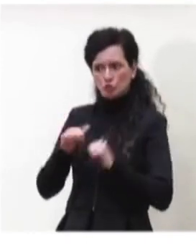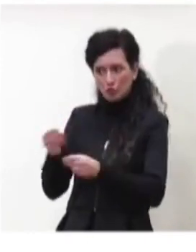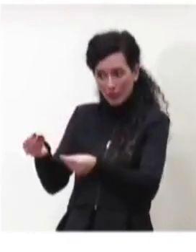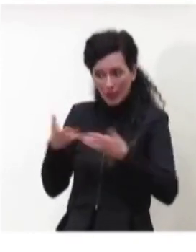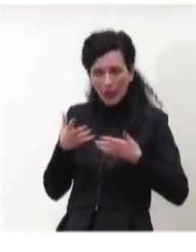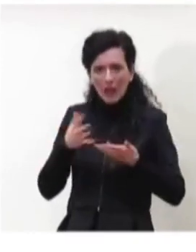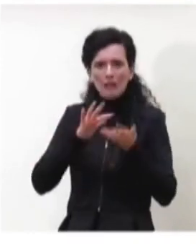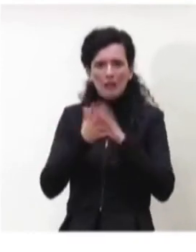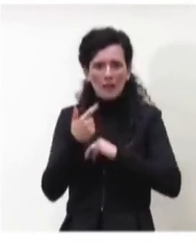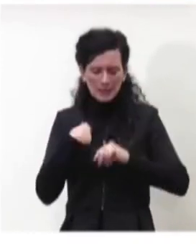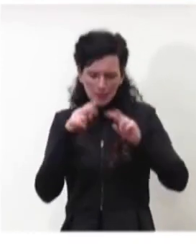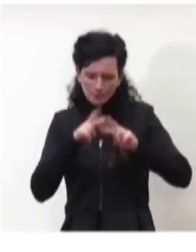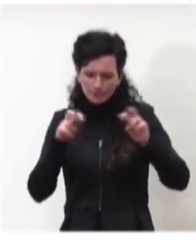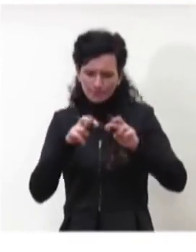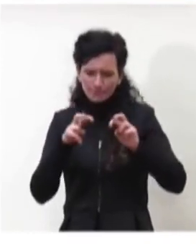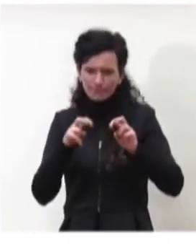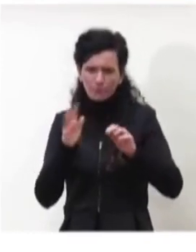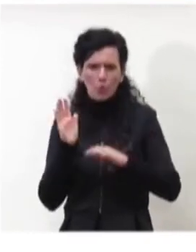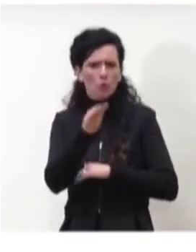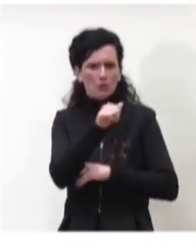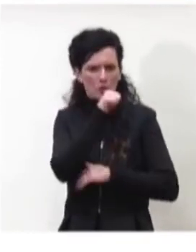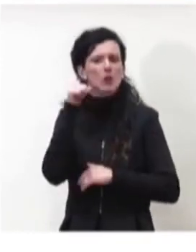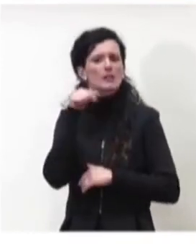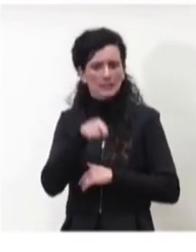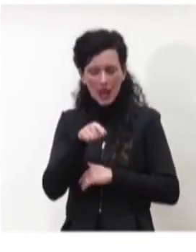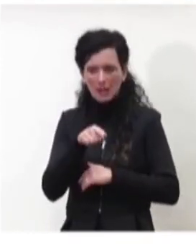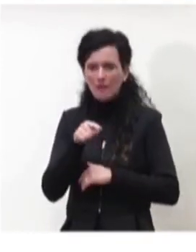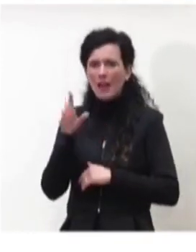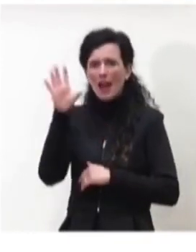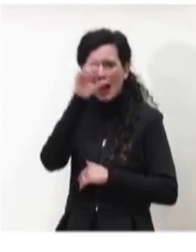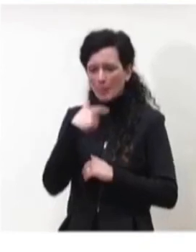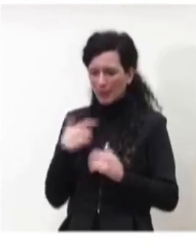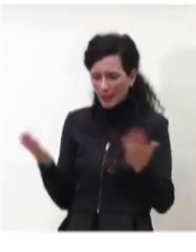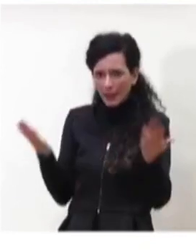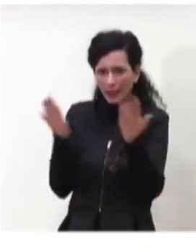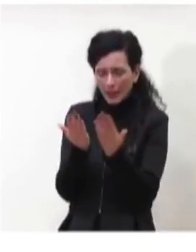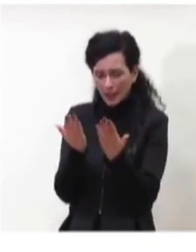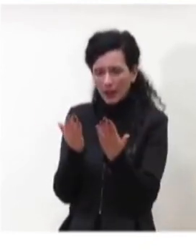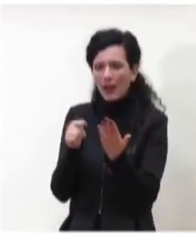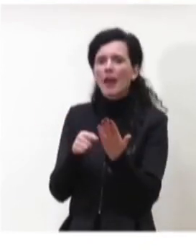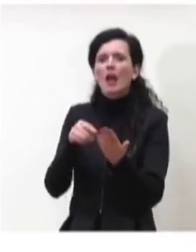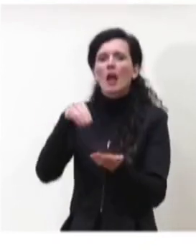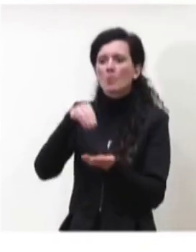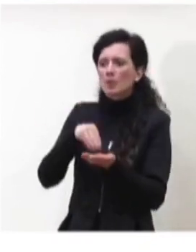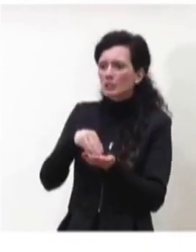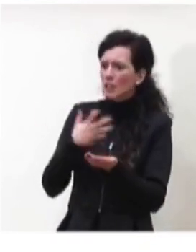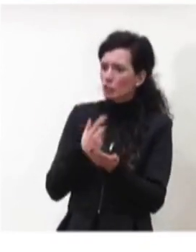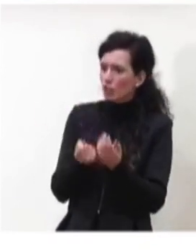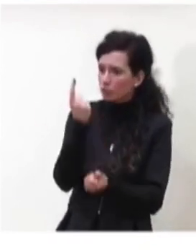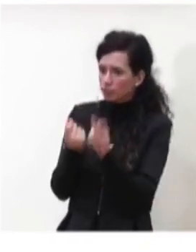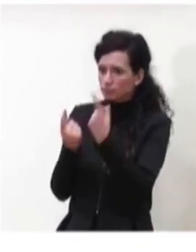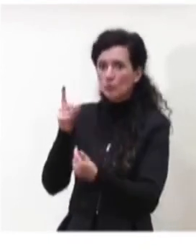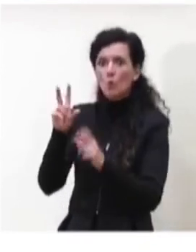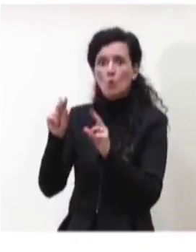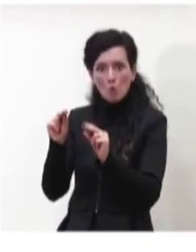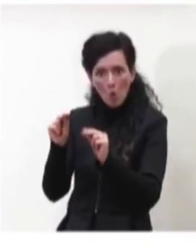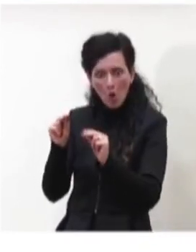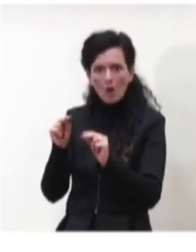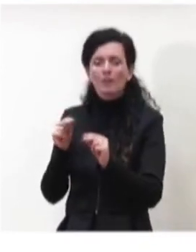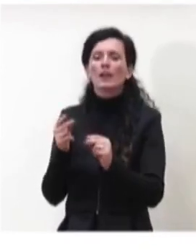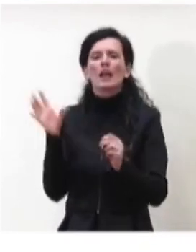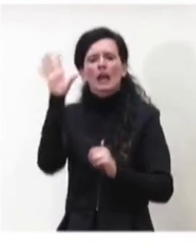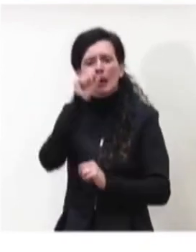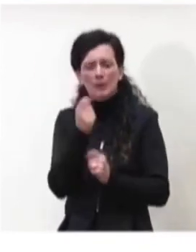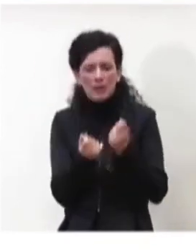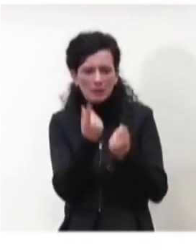incidenze o sulla presenza di nuovi casi, anche rispetto alla mortalità. In questi giorni